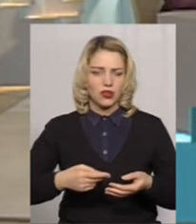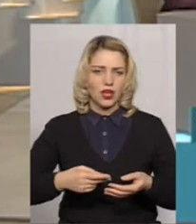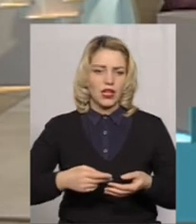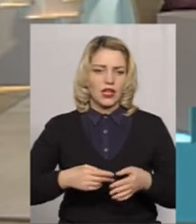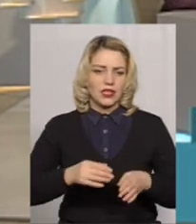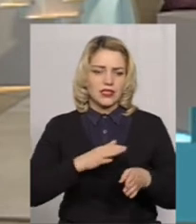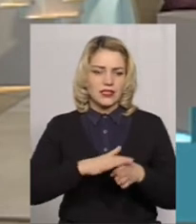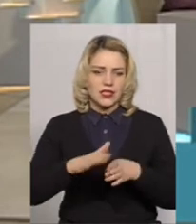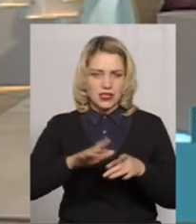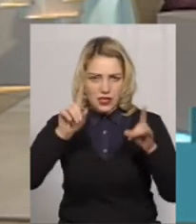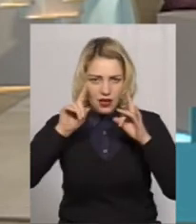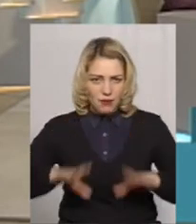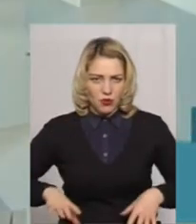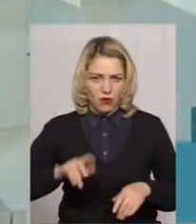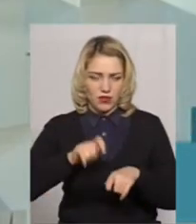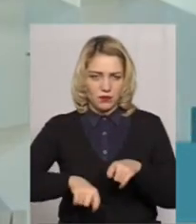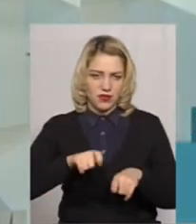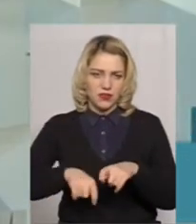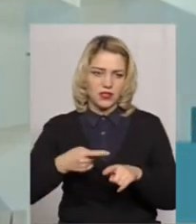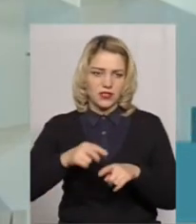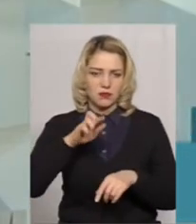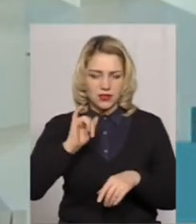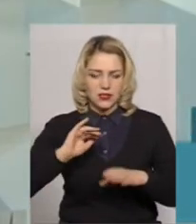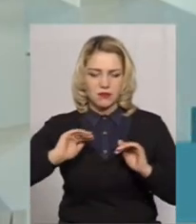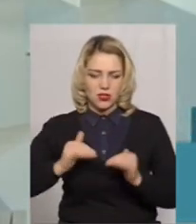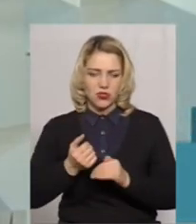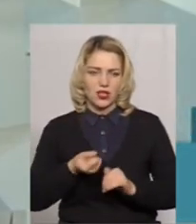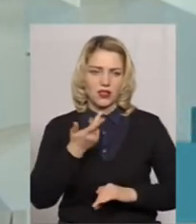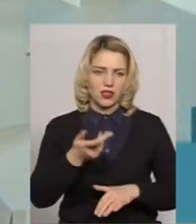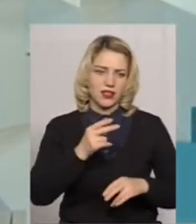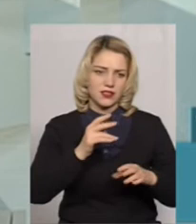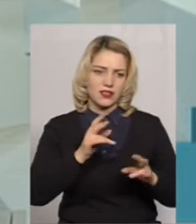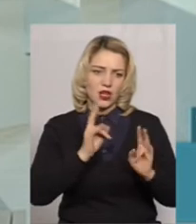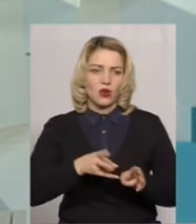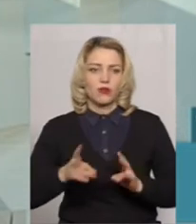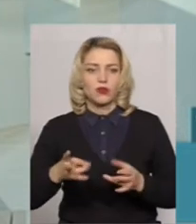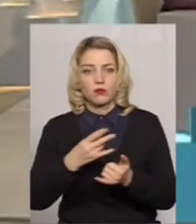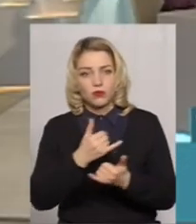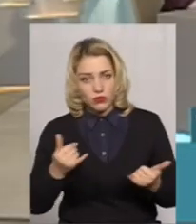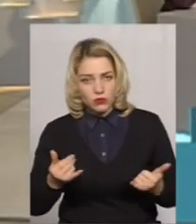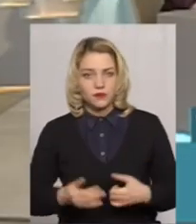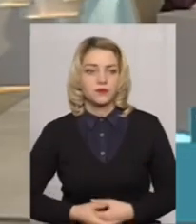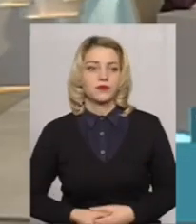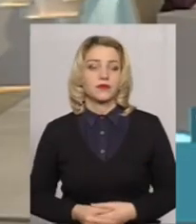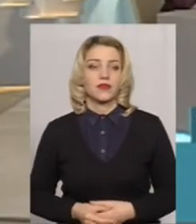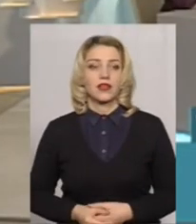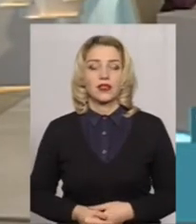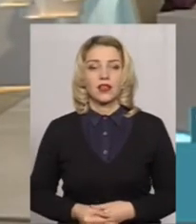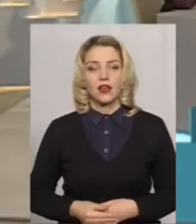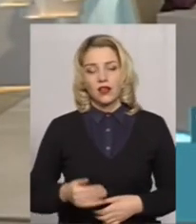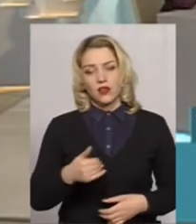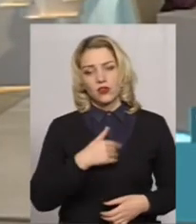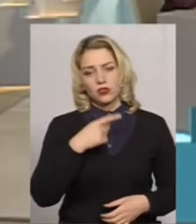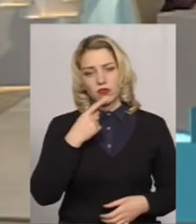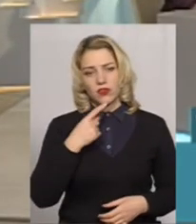раптових перевірок, а це би суттєво зменшено і кількість потерпілих і так далі. От, хочеться продовжити те,